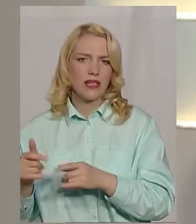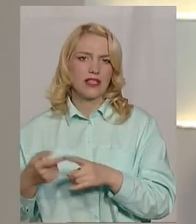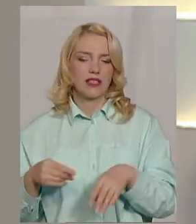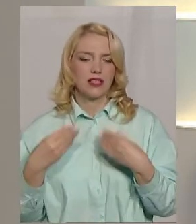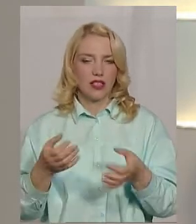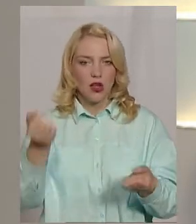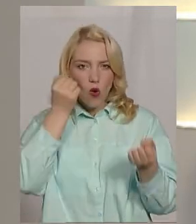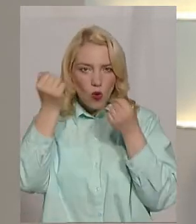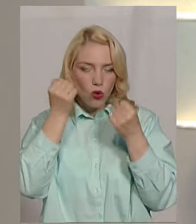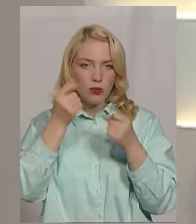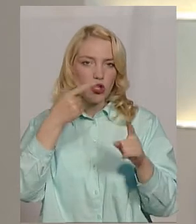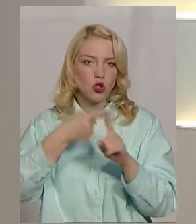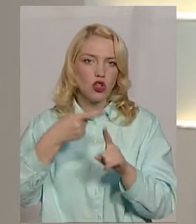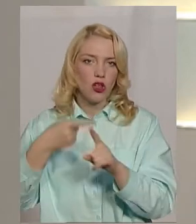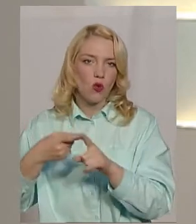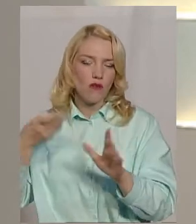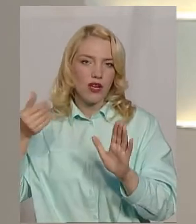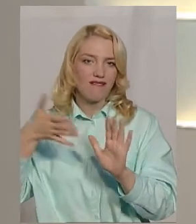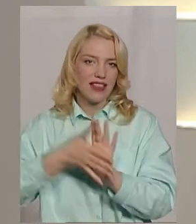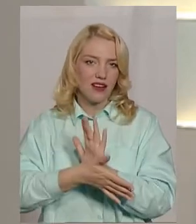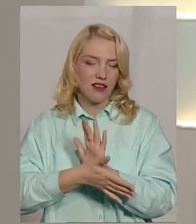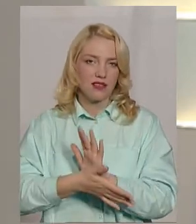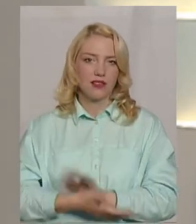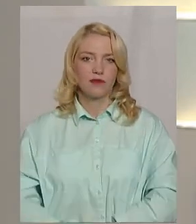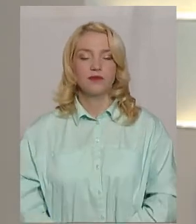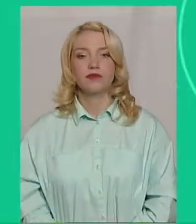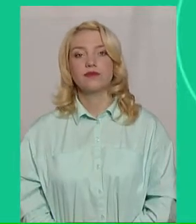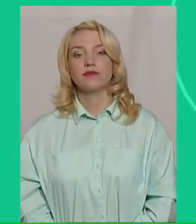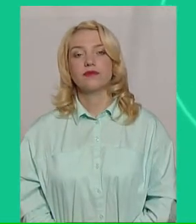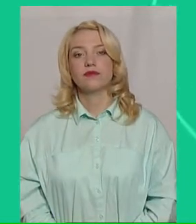додаткових затрат. Дивимось і продовжуємо з вами розмову.